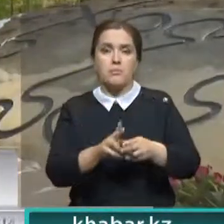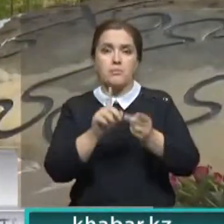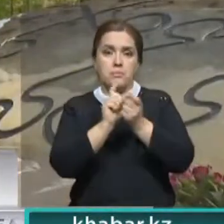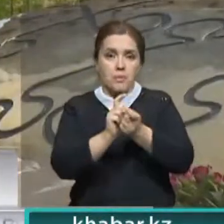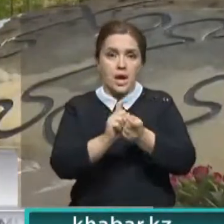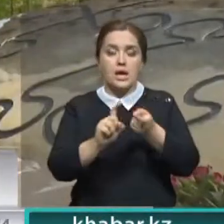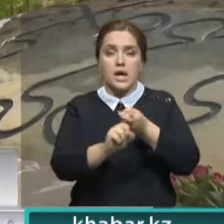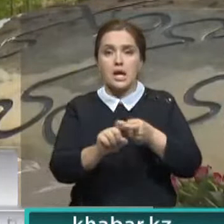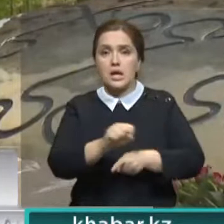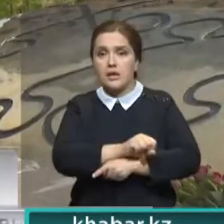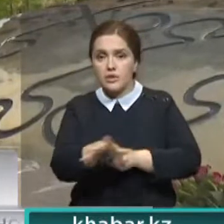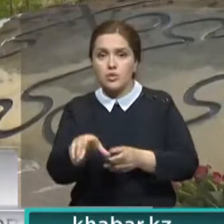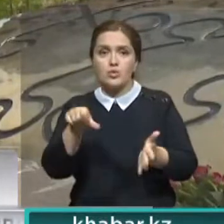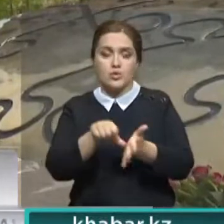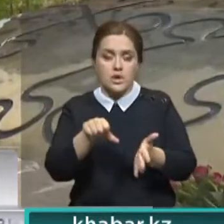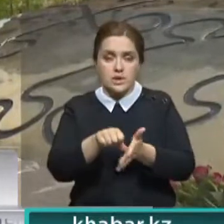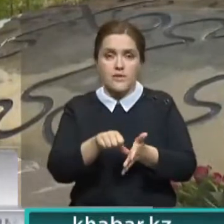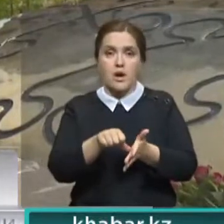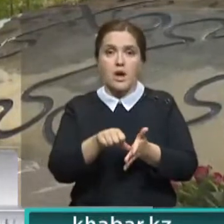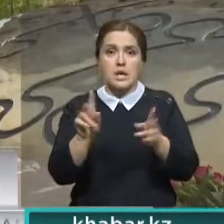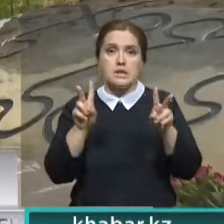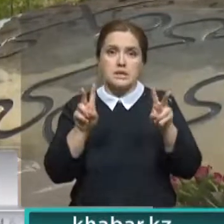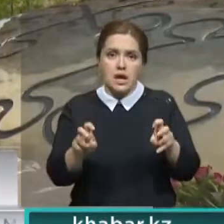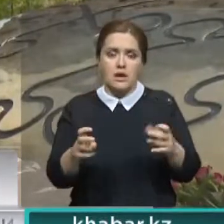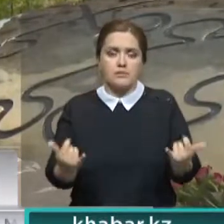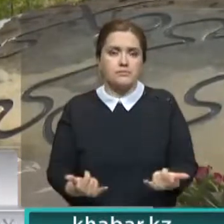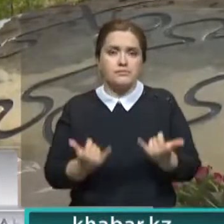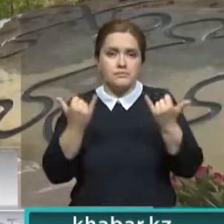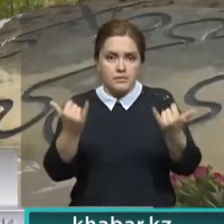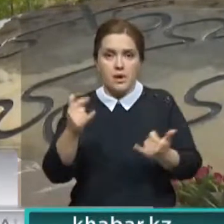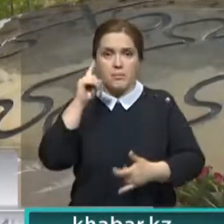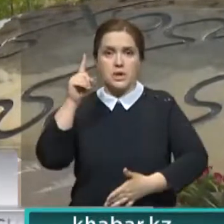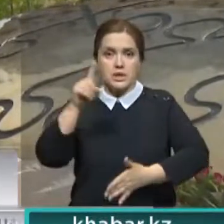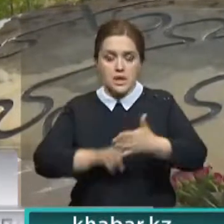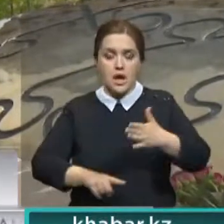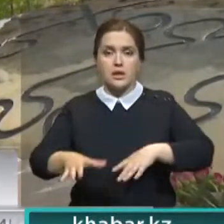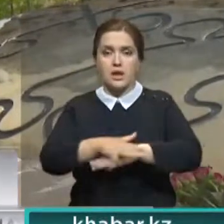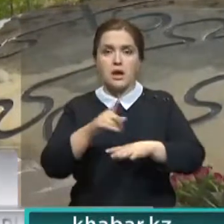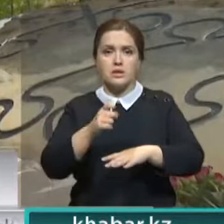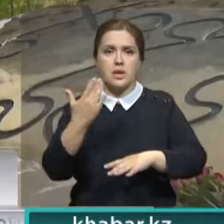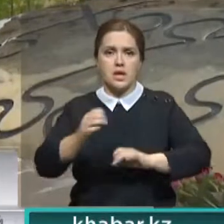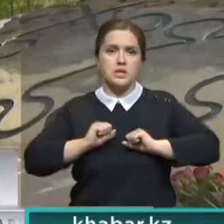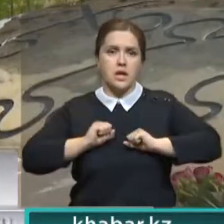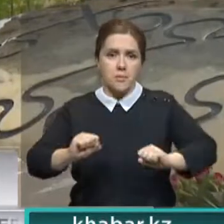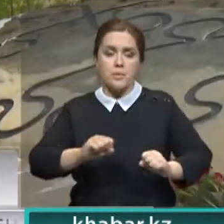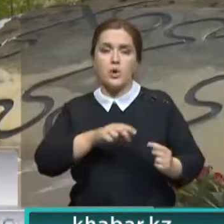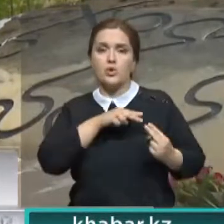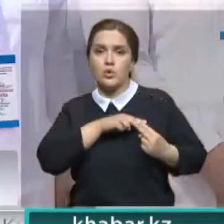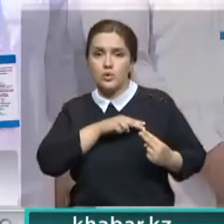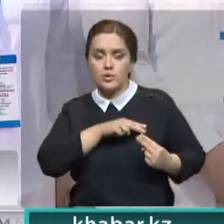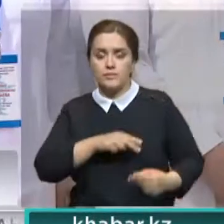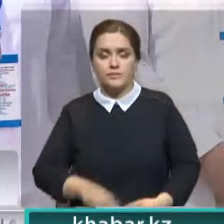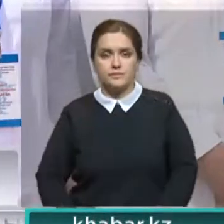борьбе с пандемией. Это знак безмерной признательности народа за их самоотверженный труд и